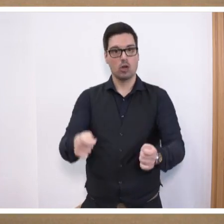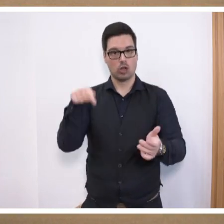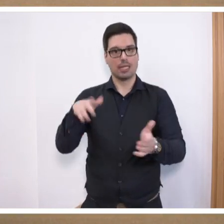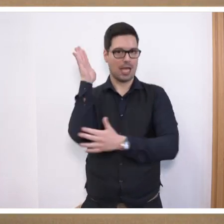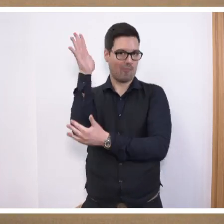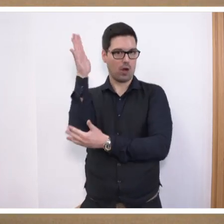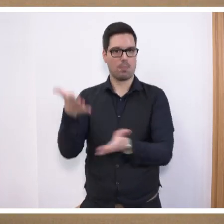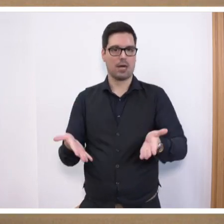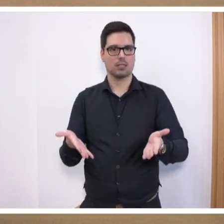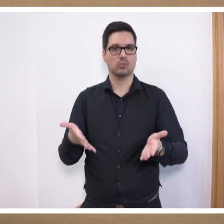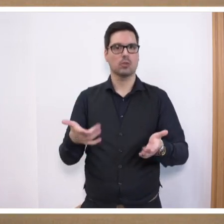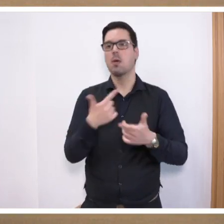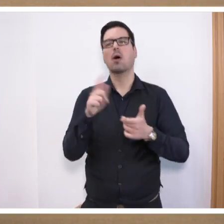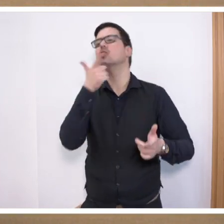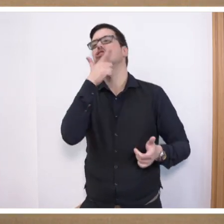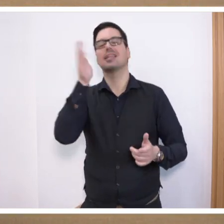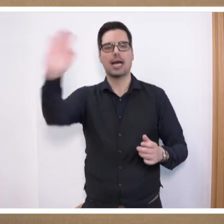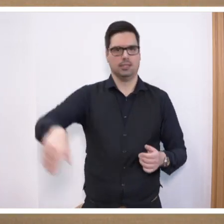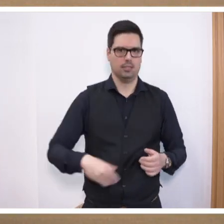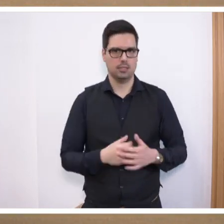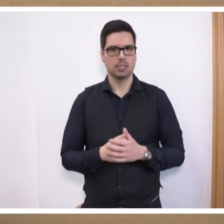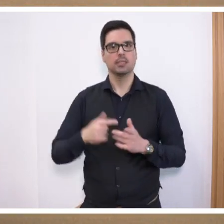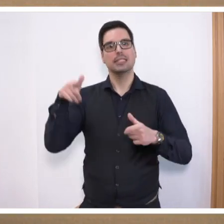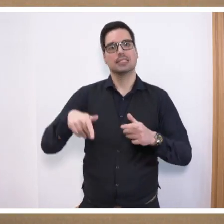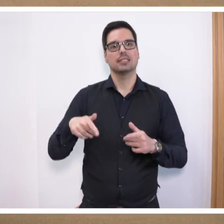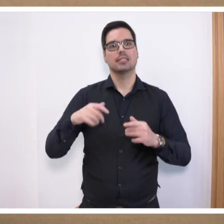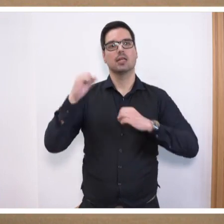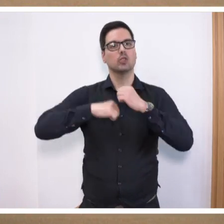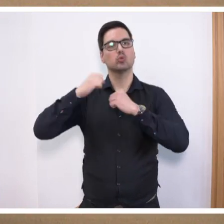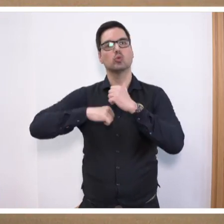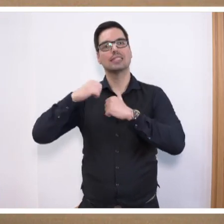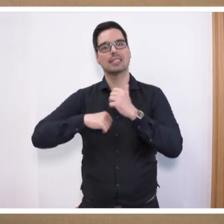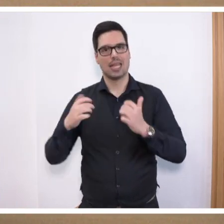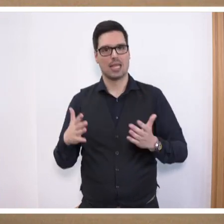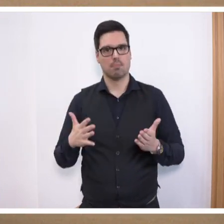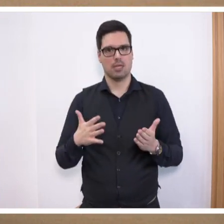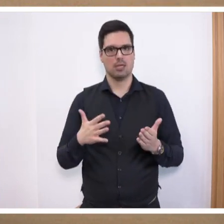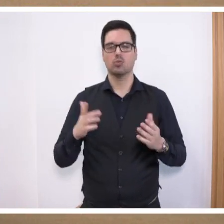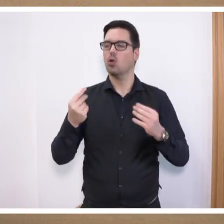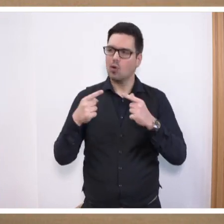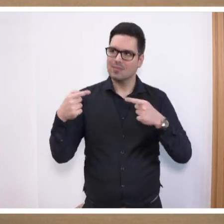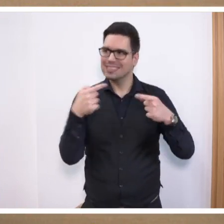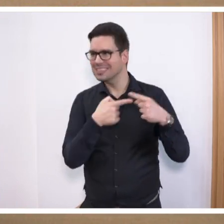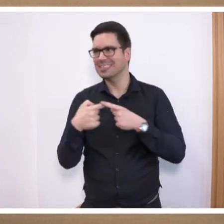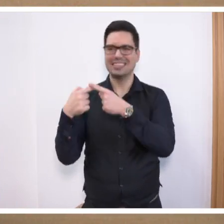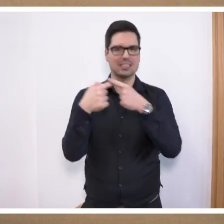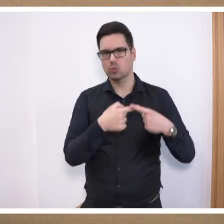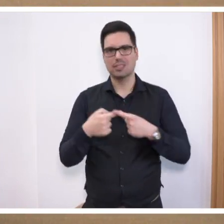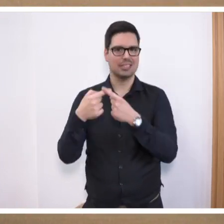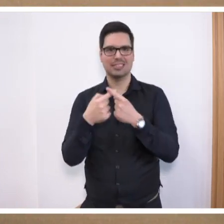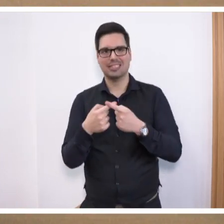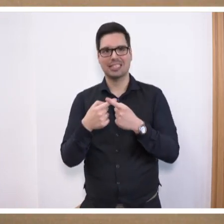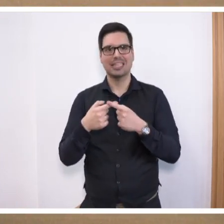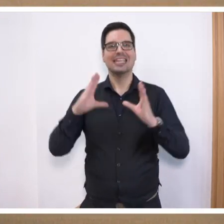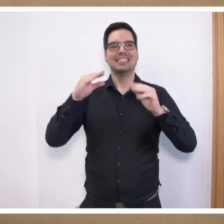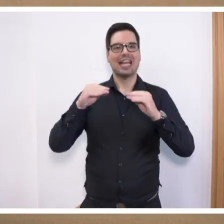vorgebracht. Und da brauchen wir nicht drüber zu lachen. Die Systeme und die oft diskutierten nassen Keller und die